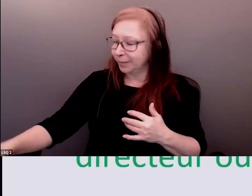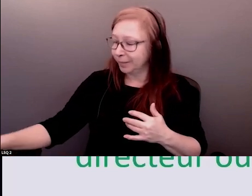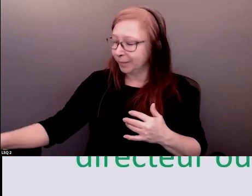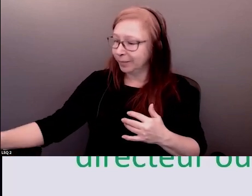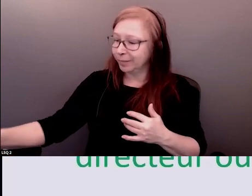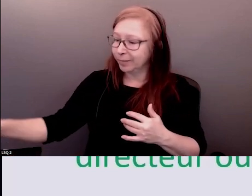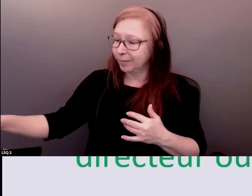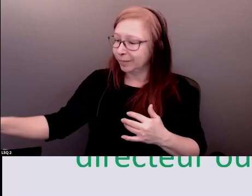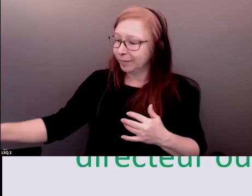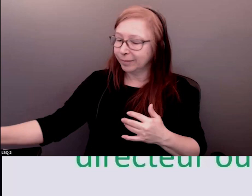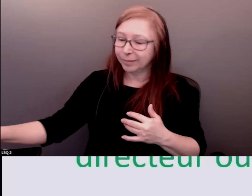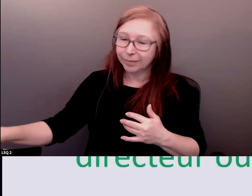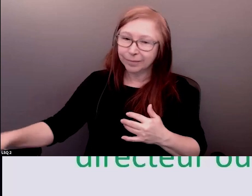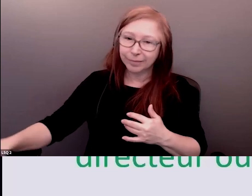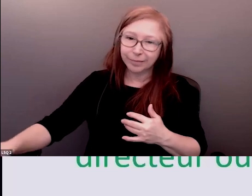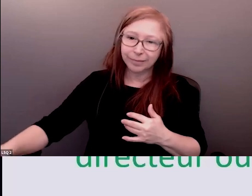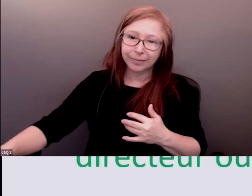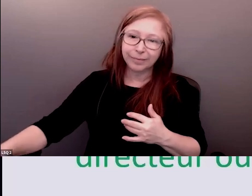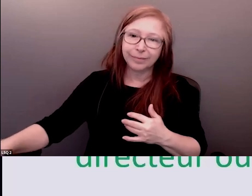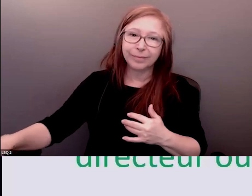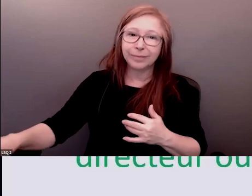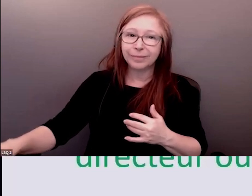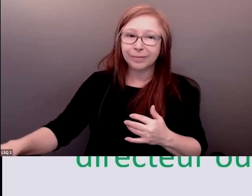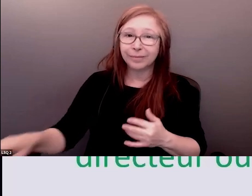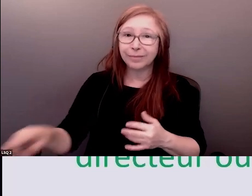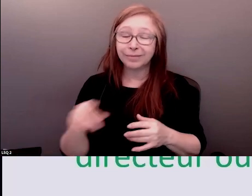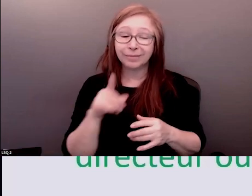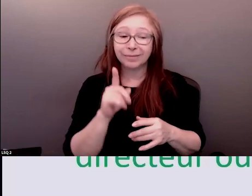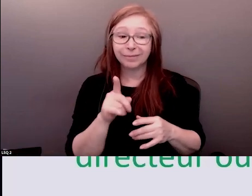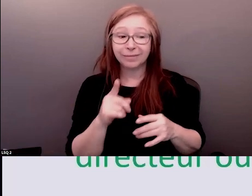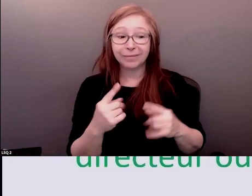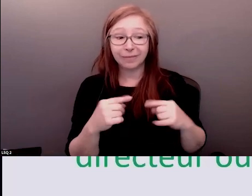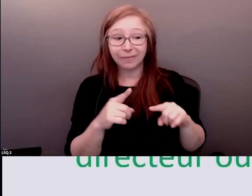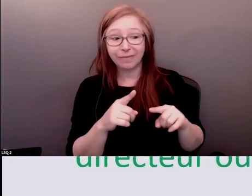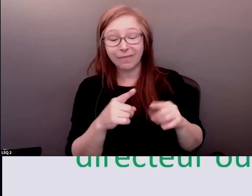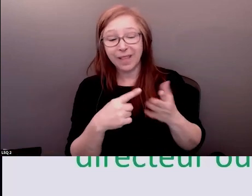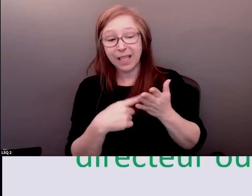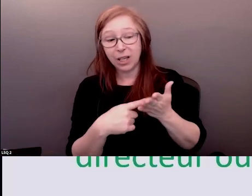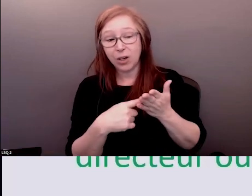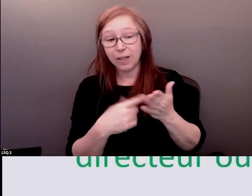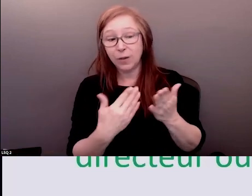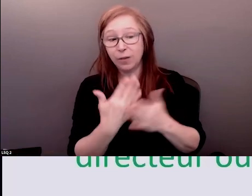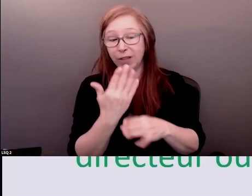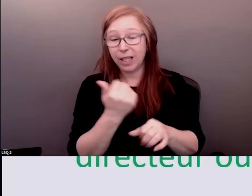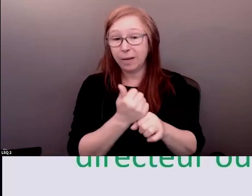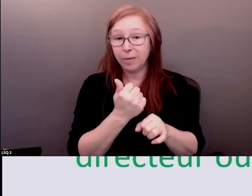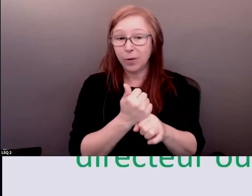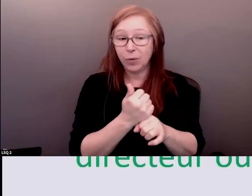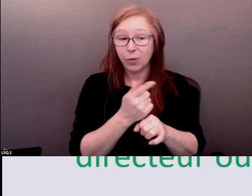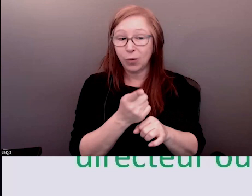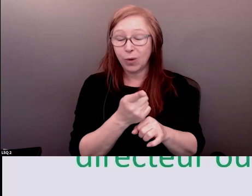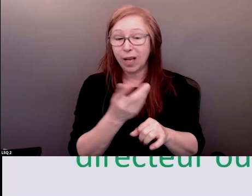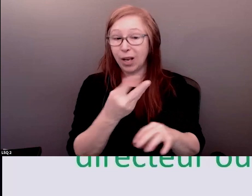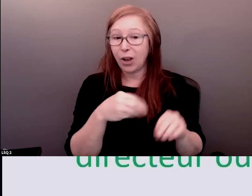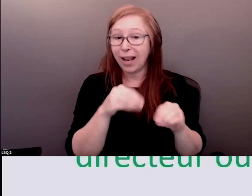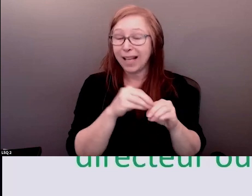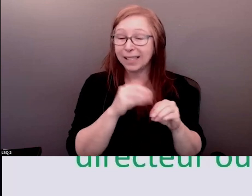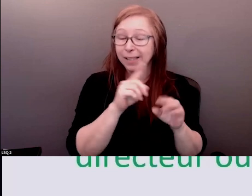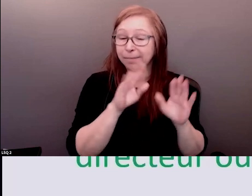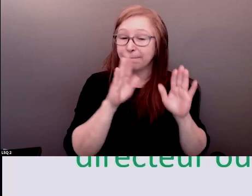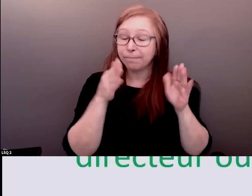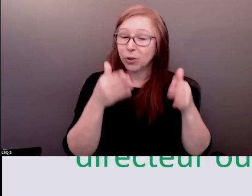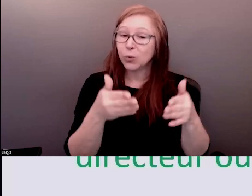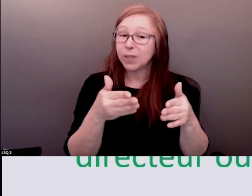à ce moment là que ces différents systèmes d'oppression font partie de nos systèmes hérités nous avons du travail à faire et on veut